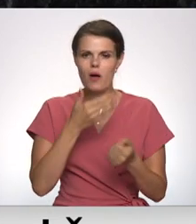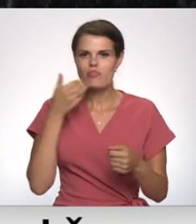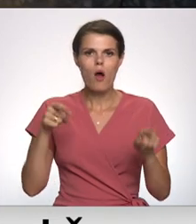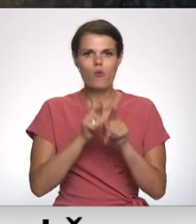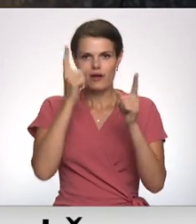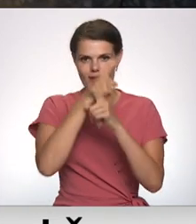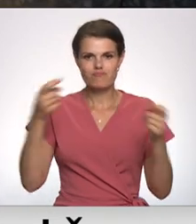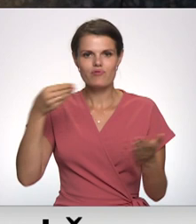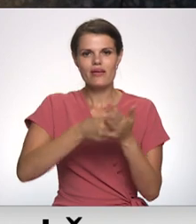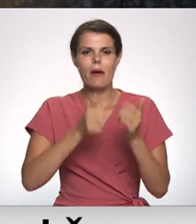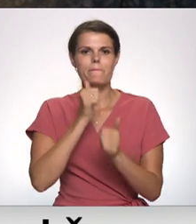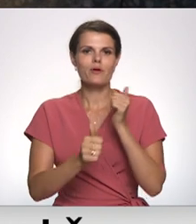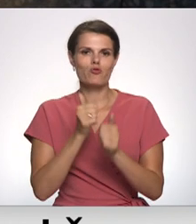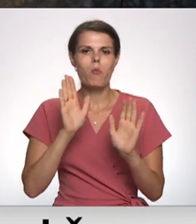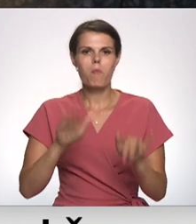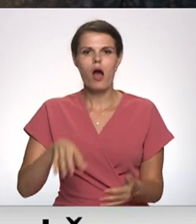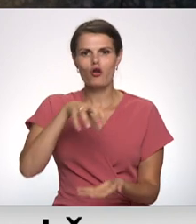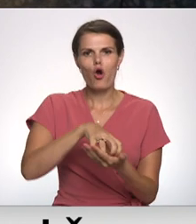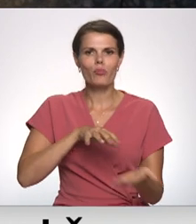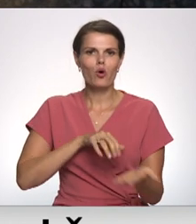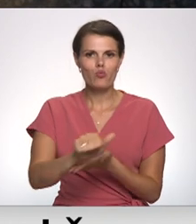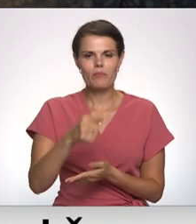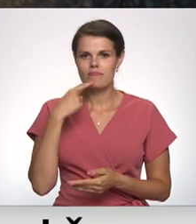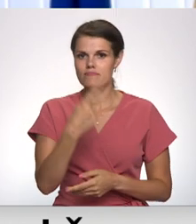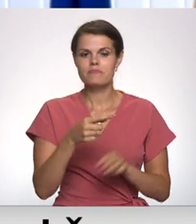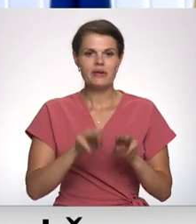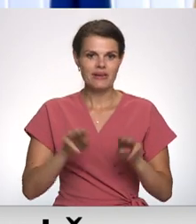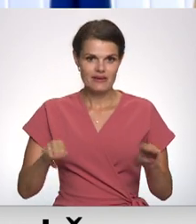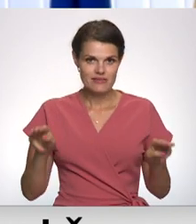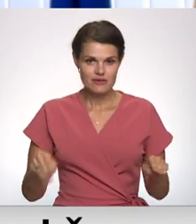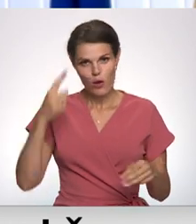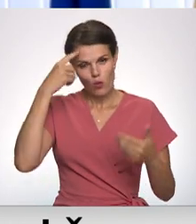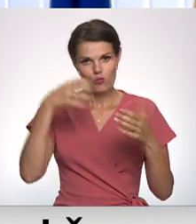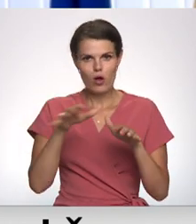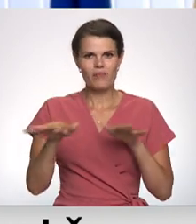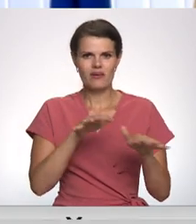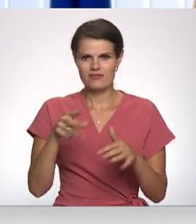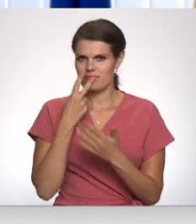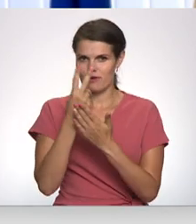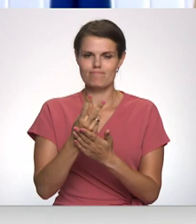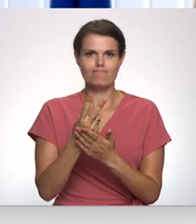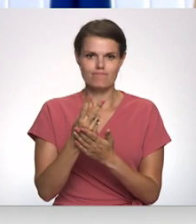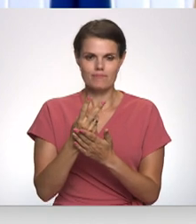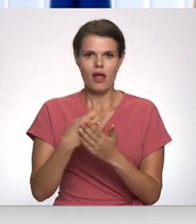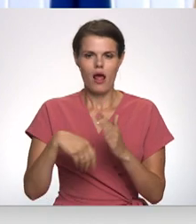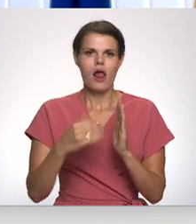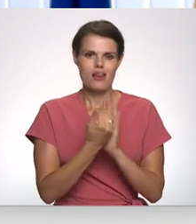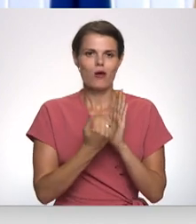arī izsludinājusi iepirkumu par objektu nojaukšanu, saka ministrijā. Domas rīcība es vienu vairāk izskatās pēc